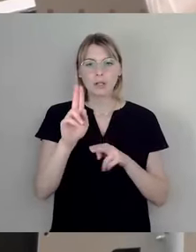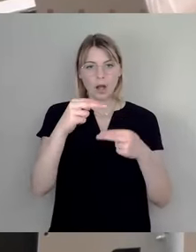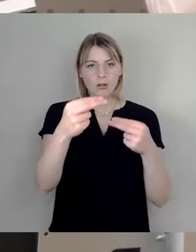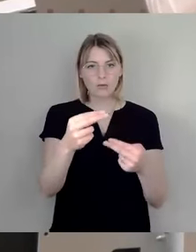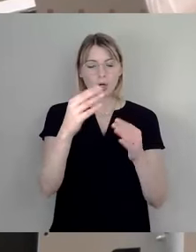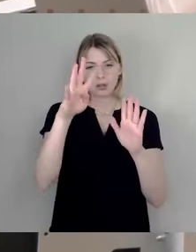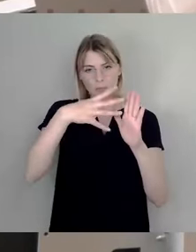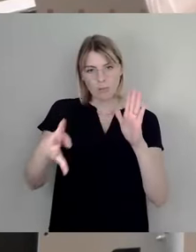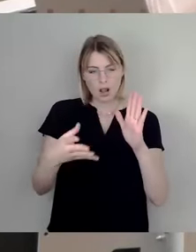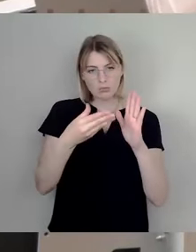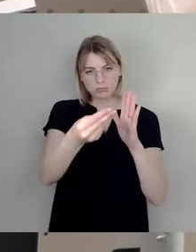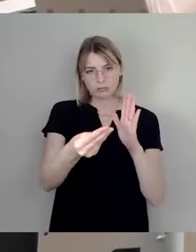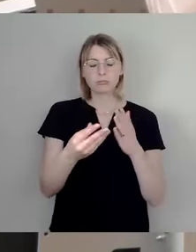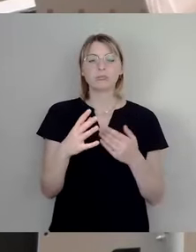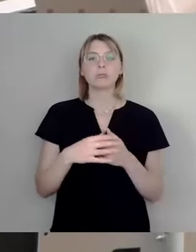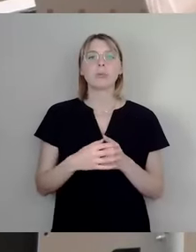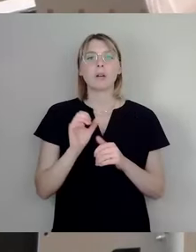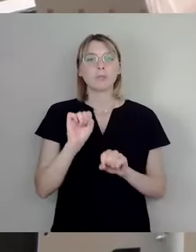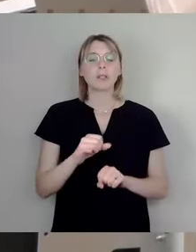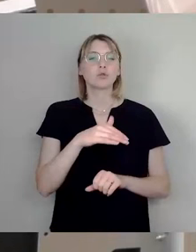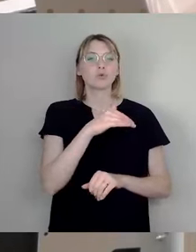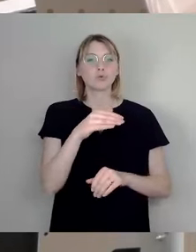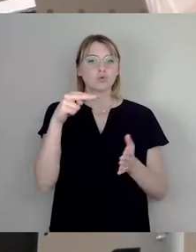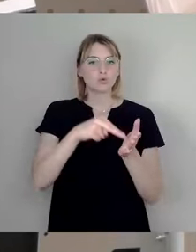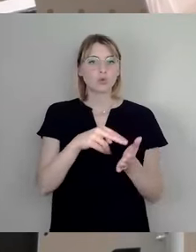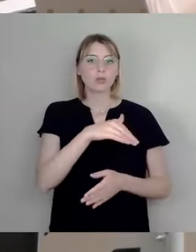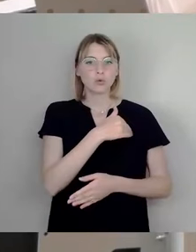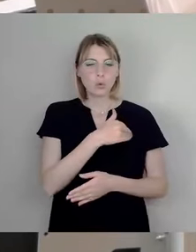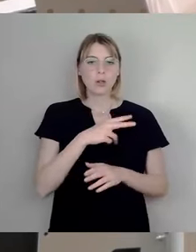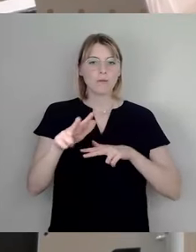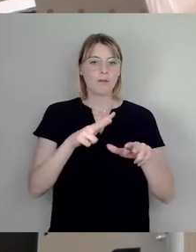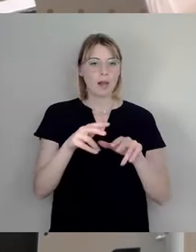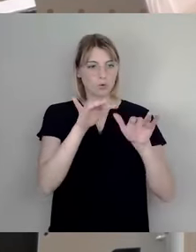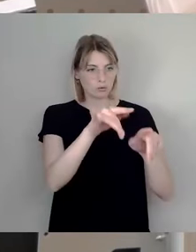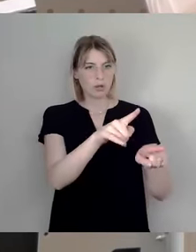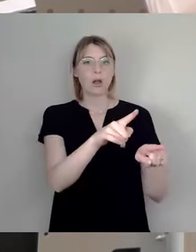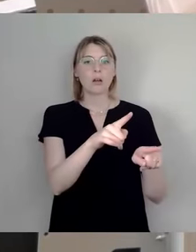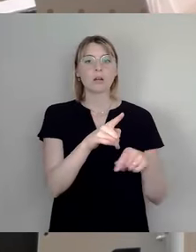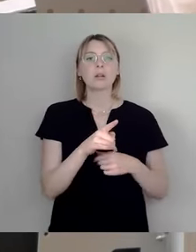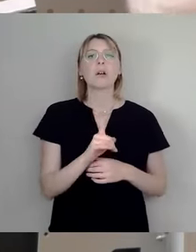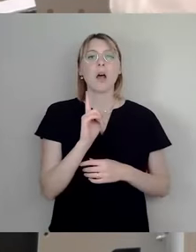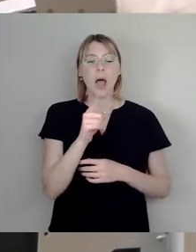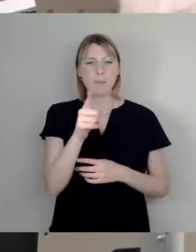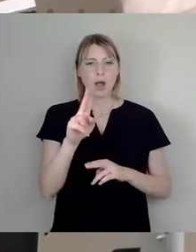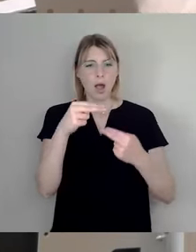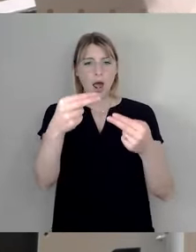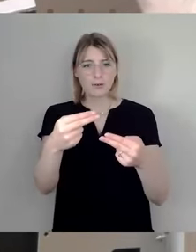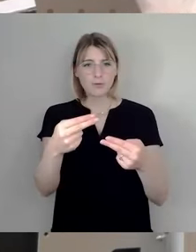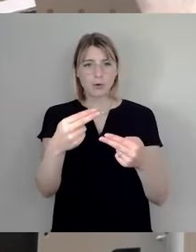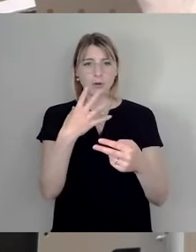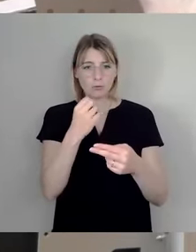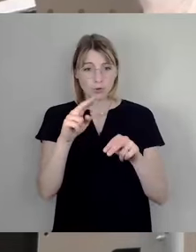dann kriegt man die ganzen Tabellen, die Zustandsnoten, die liegen in der Verwaltung vor. Aber die Antwort, die Sie mit diesem Antrag haben wollen, die gibt es längst.